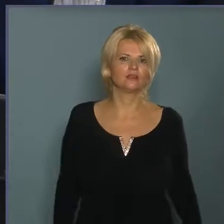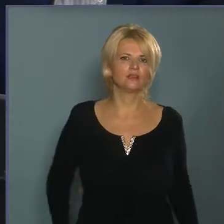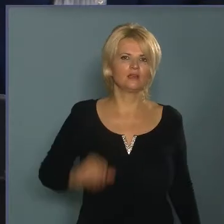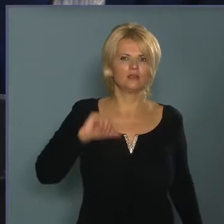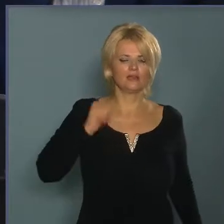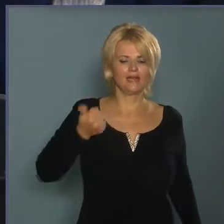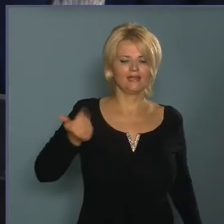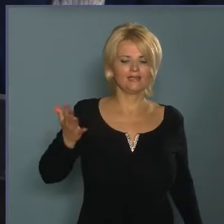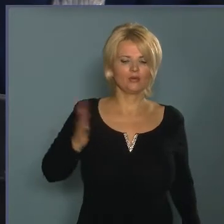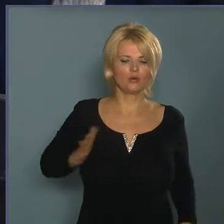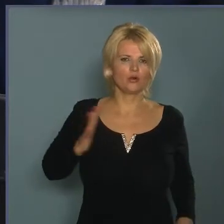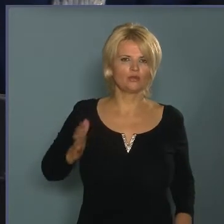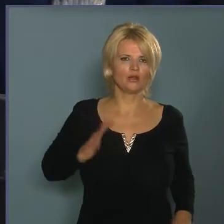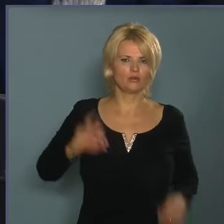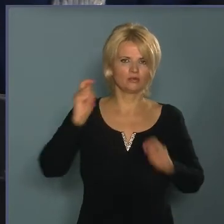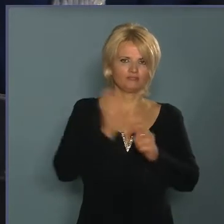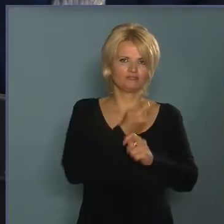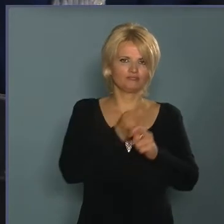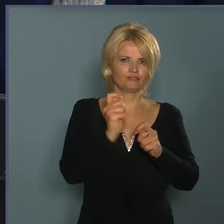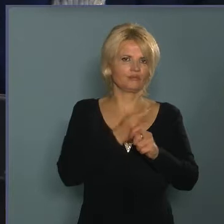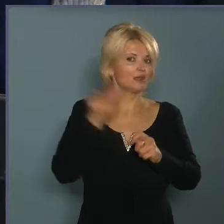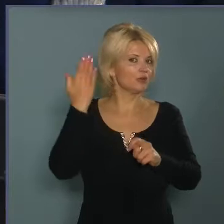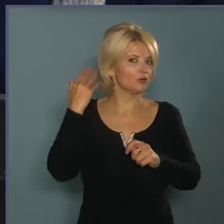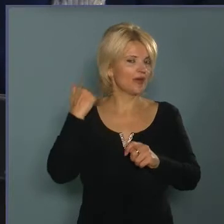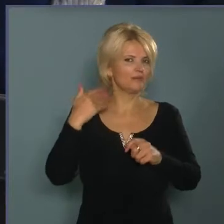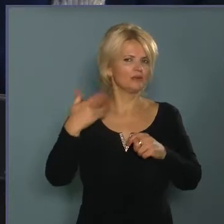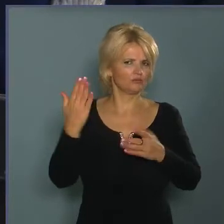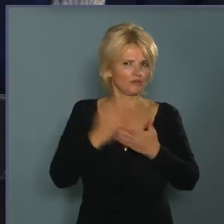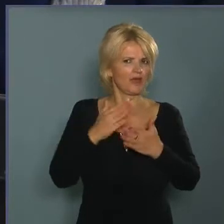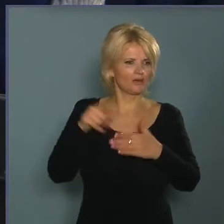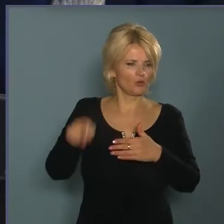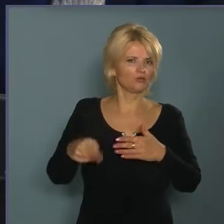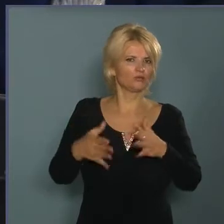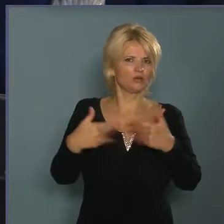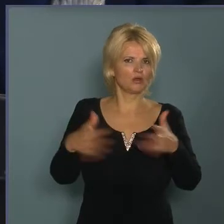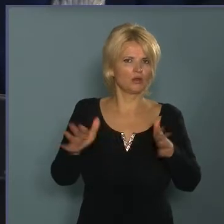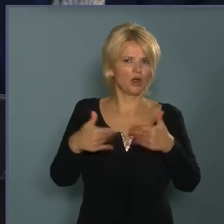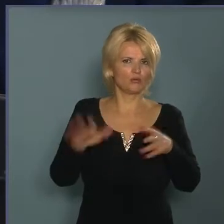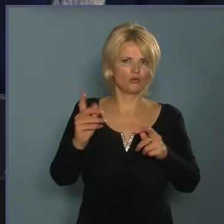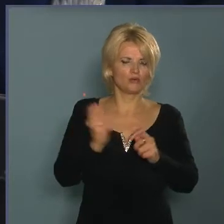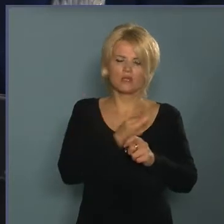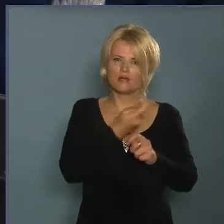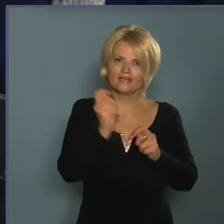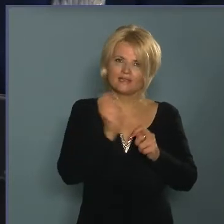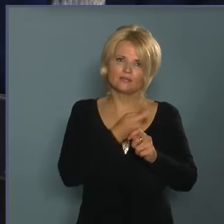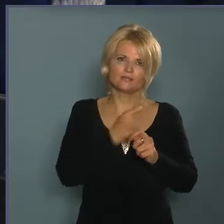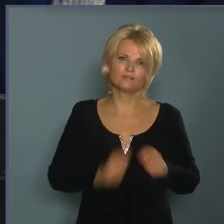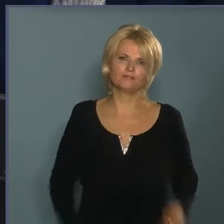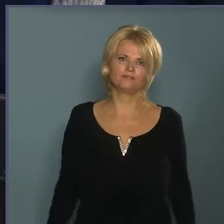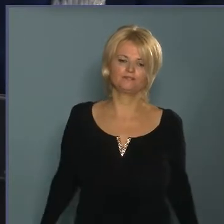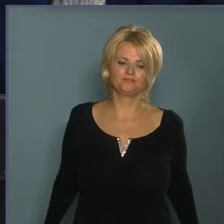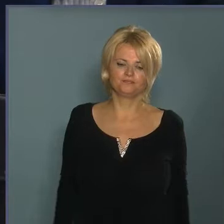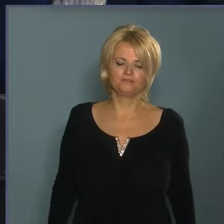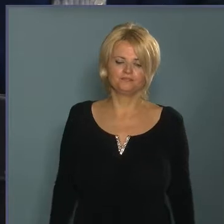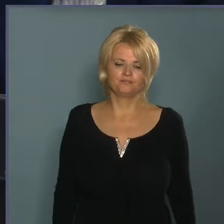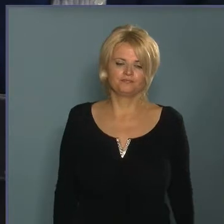egyik oldalon helyreállításra kerül a korábban is ott lévő kapu. Mint minden normális ingatlannak itt